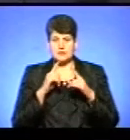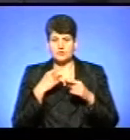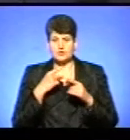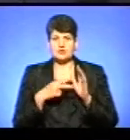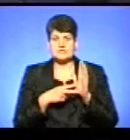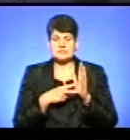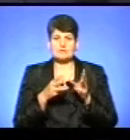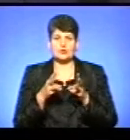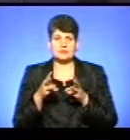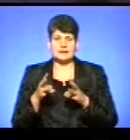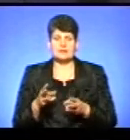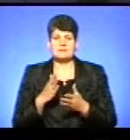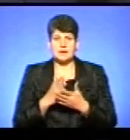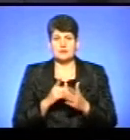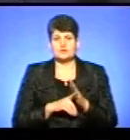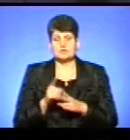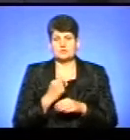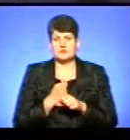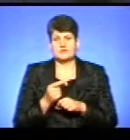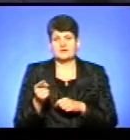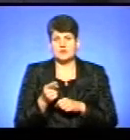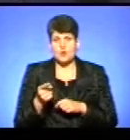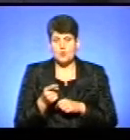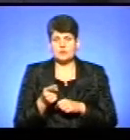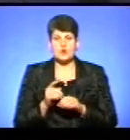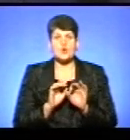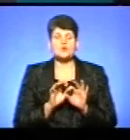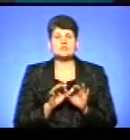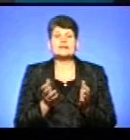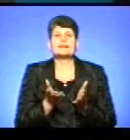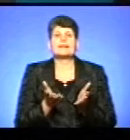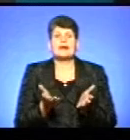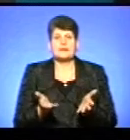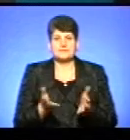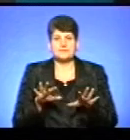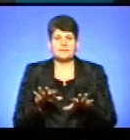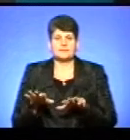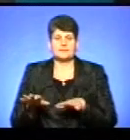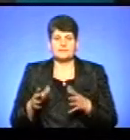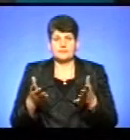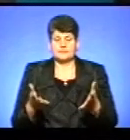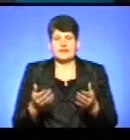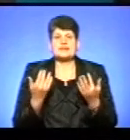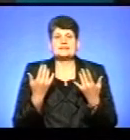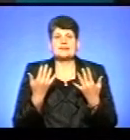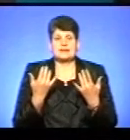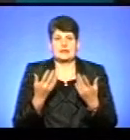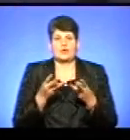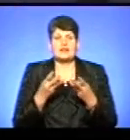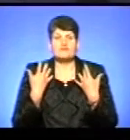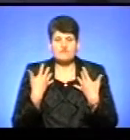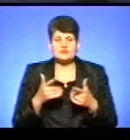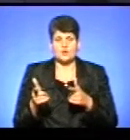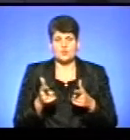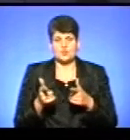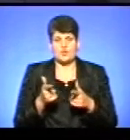котелень на торфі має запрацювати у Тернополі. Розкажіть, де вони розміщені і скільки котелень вже готові